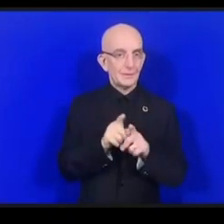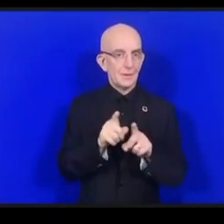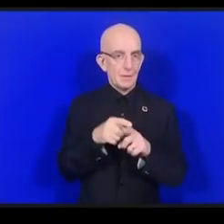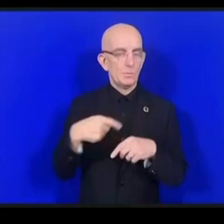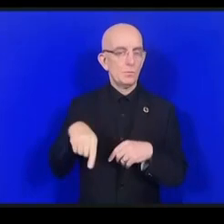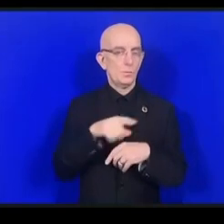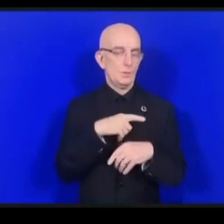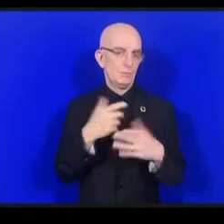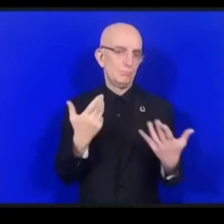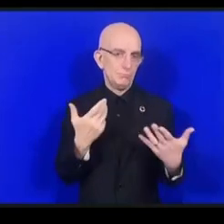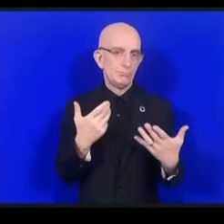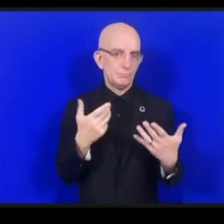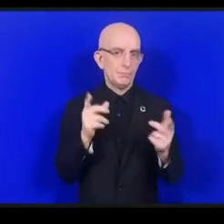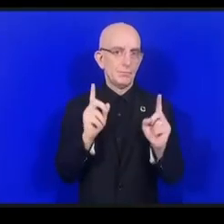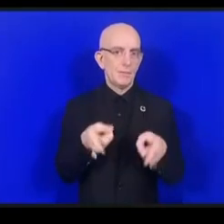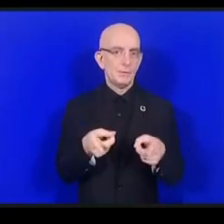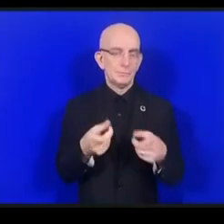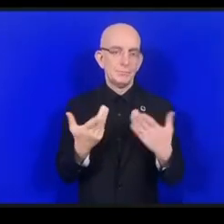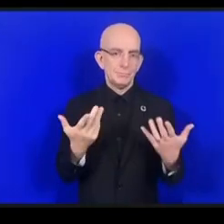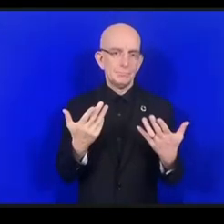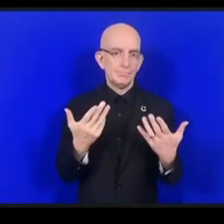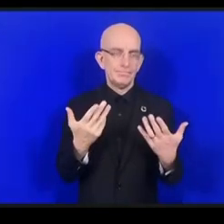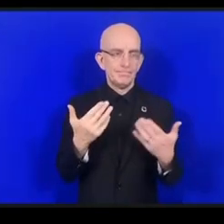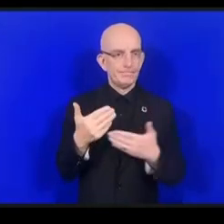إضافة إلى ذلك